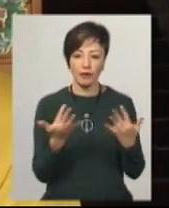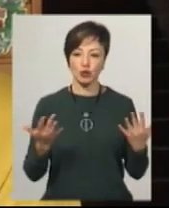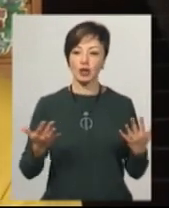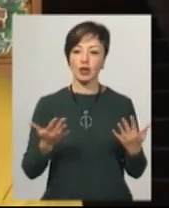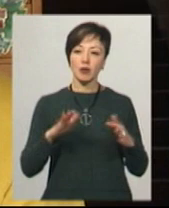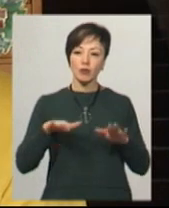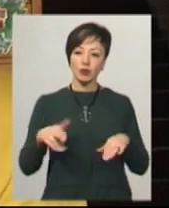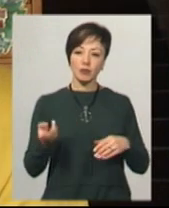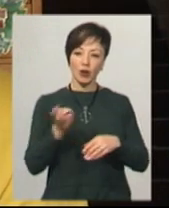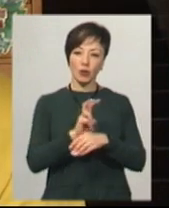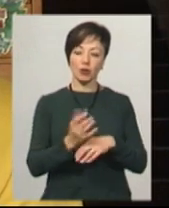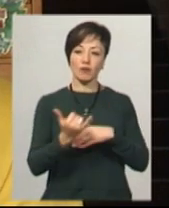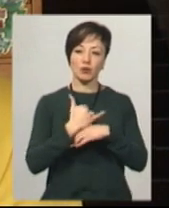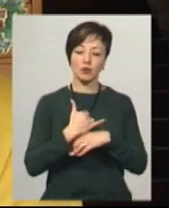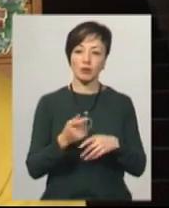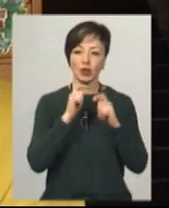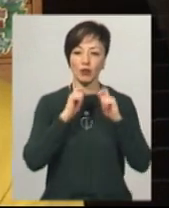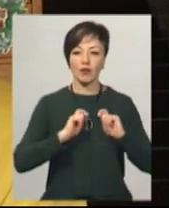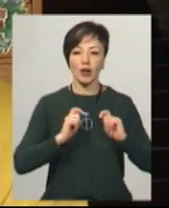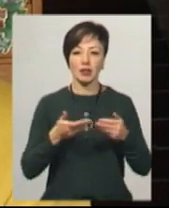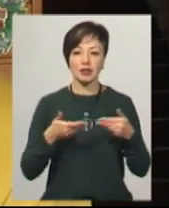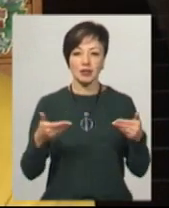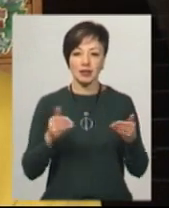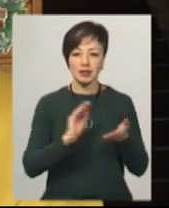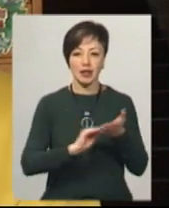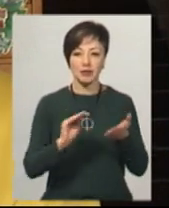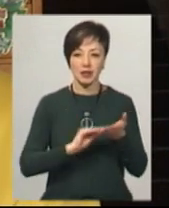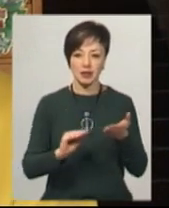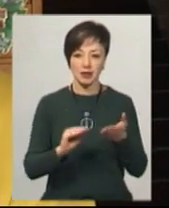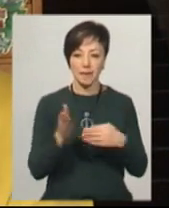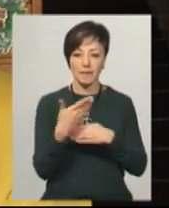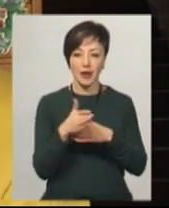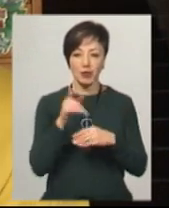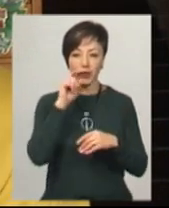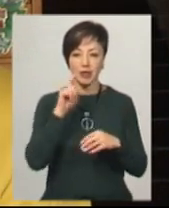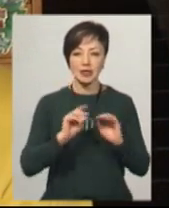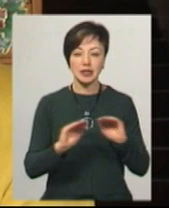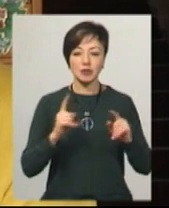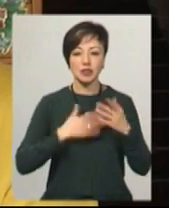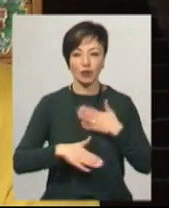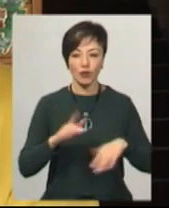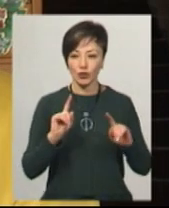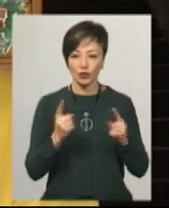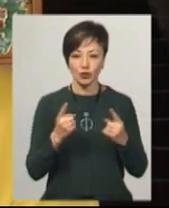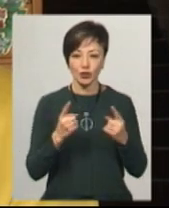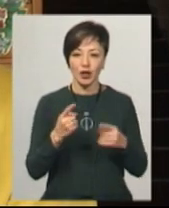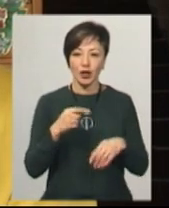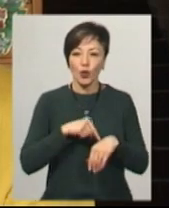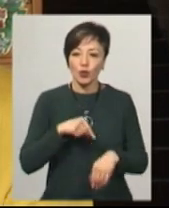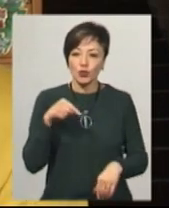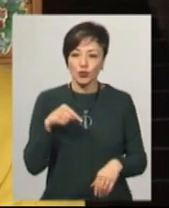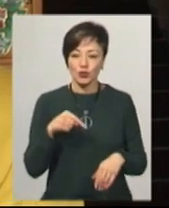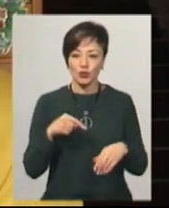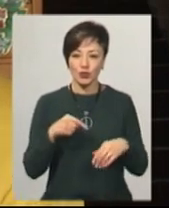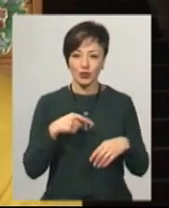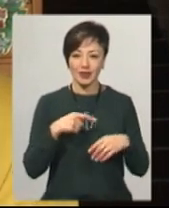потім вони приходили до нас в гості, подарували нам з надписами прапору України. Діти були дуже задоволені, вони були дуже розчулені, але це дійсно